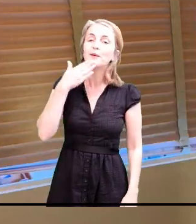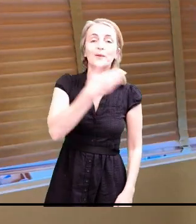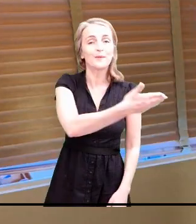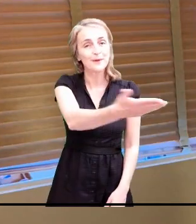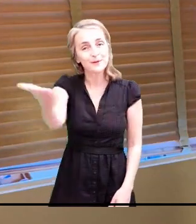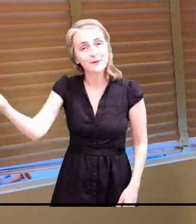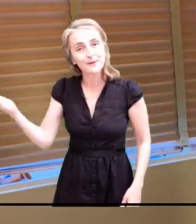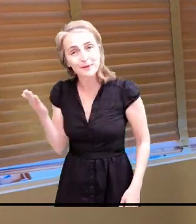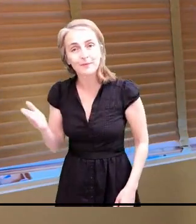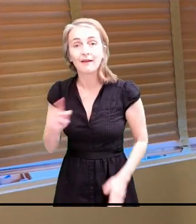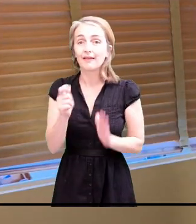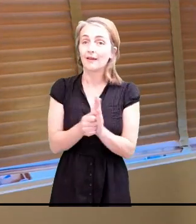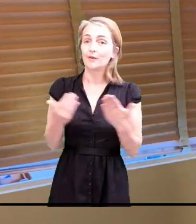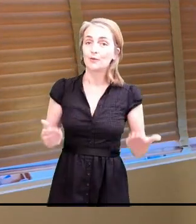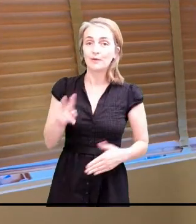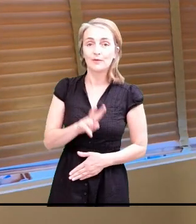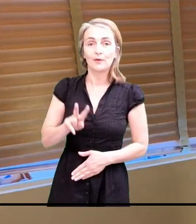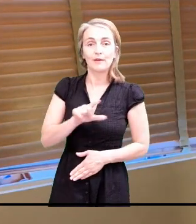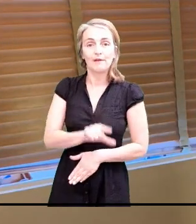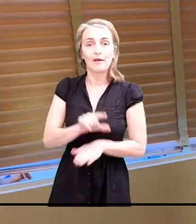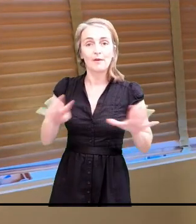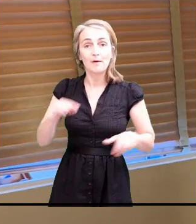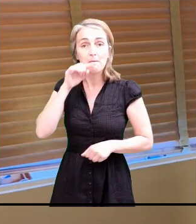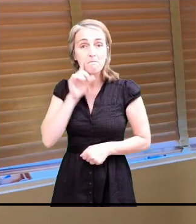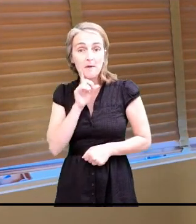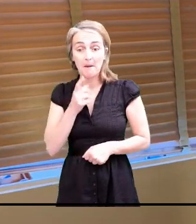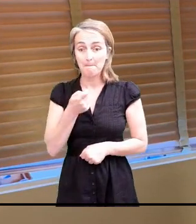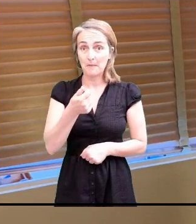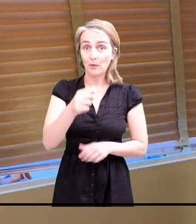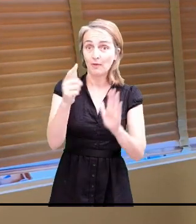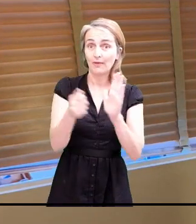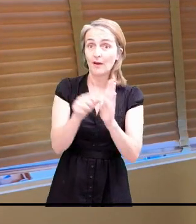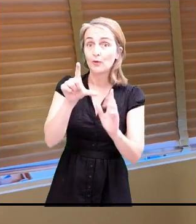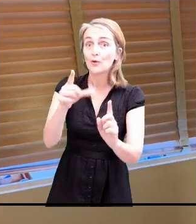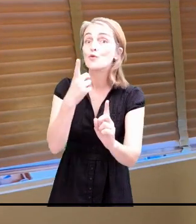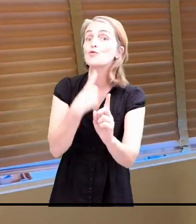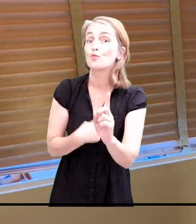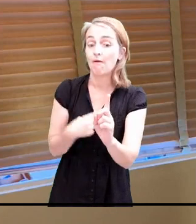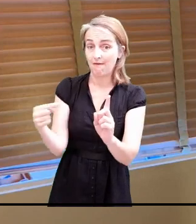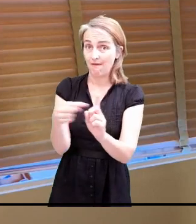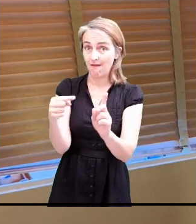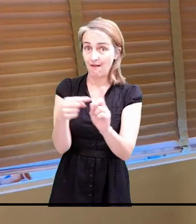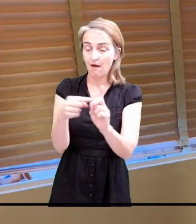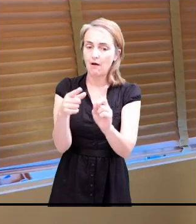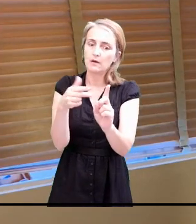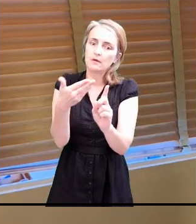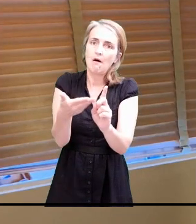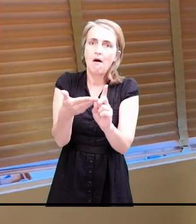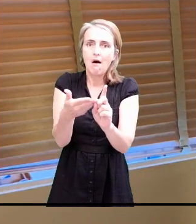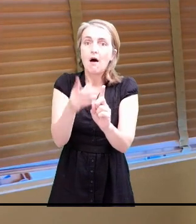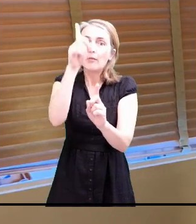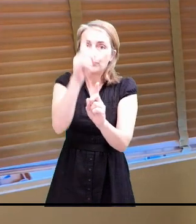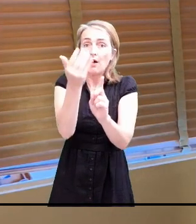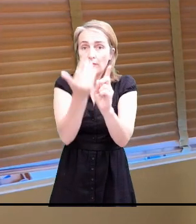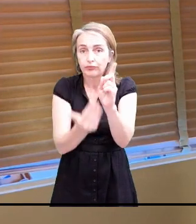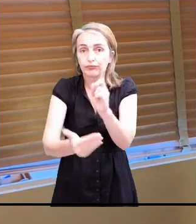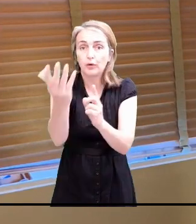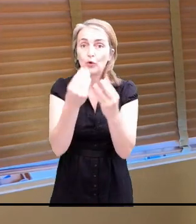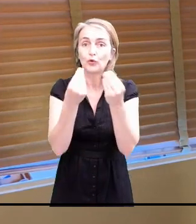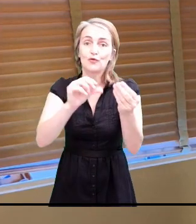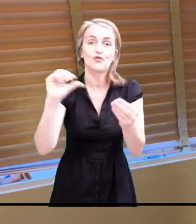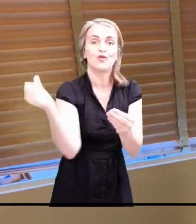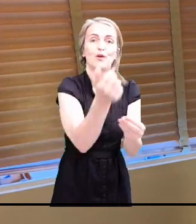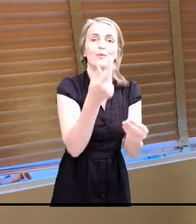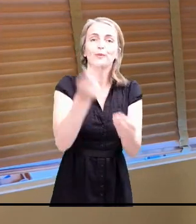Bonjour à vous tous, vendredi 29 mai, quelques jours du 2 juin, cette date du 2 juin qui va nous donner beaucoup plus de